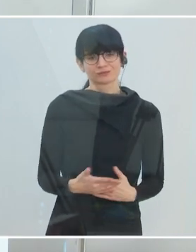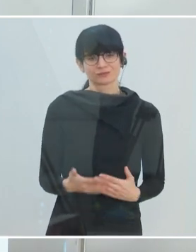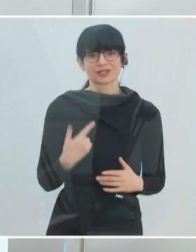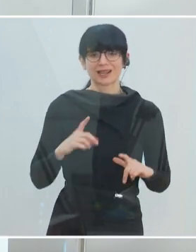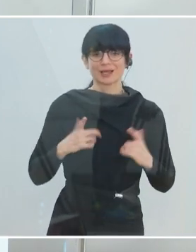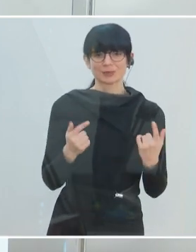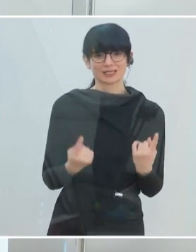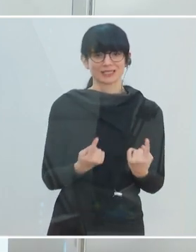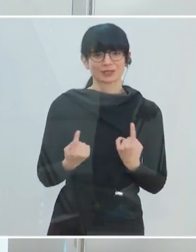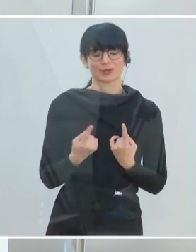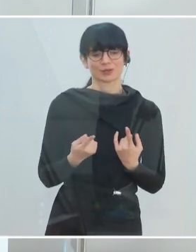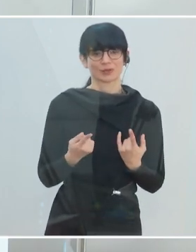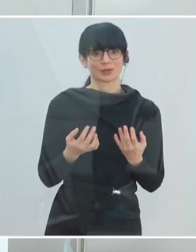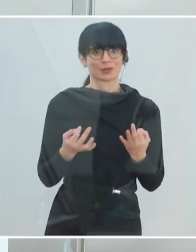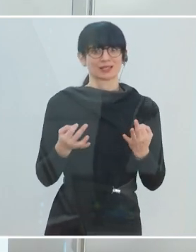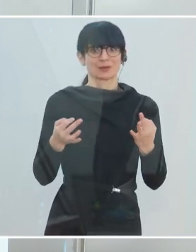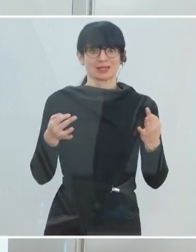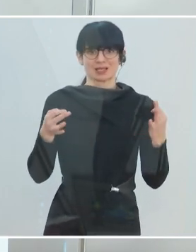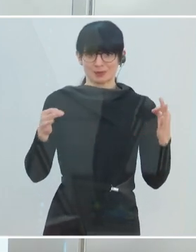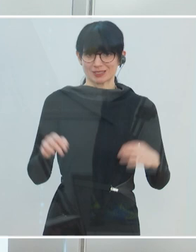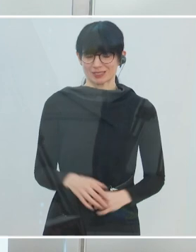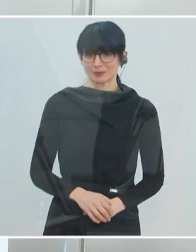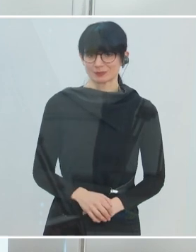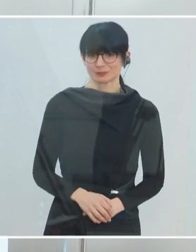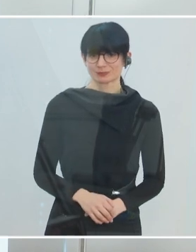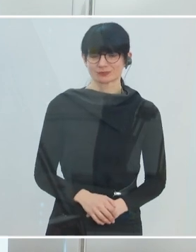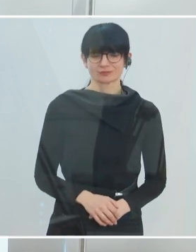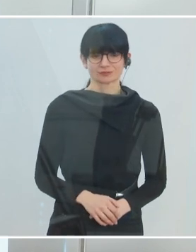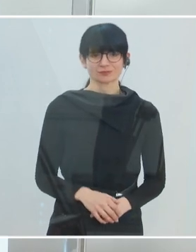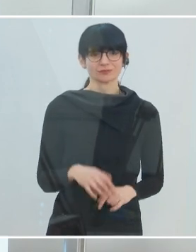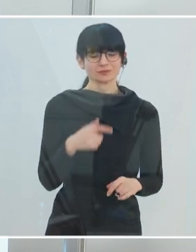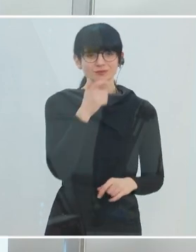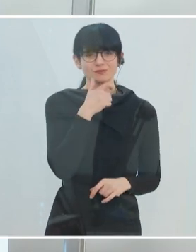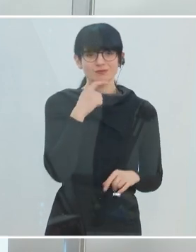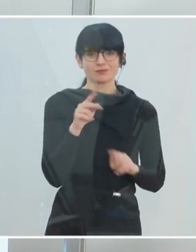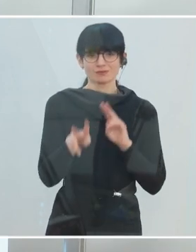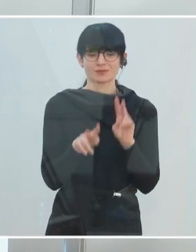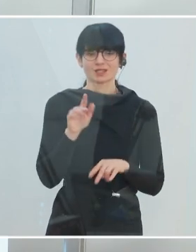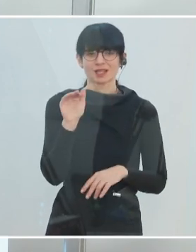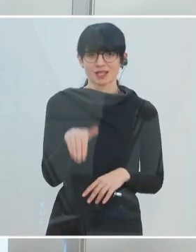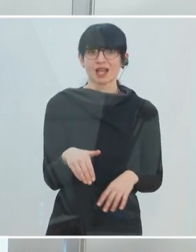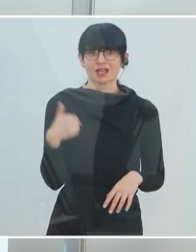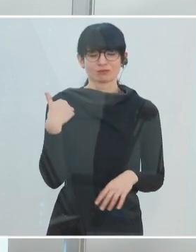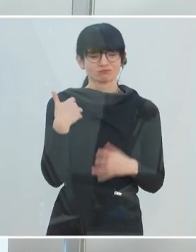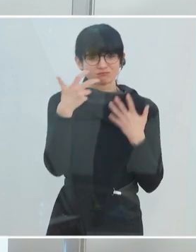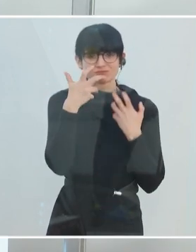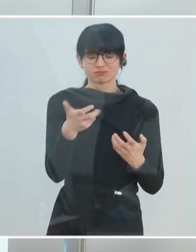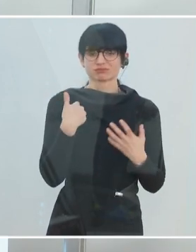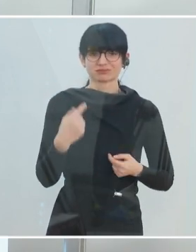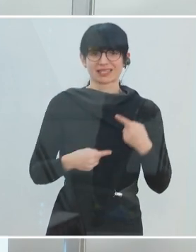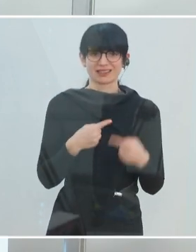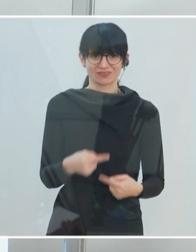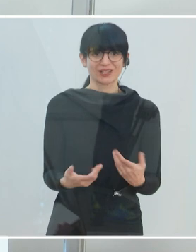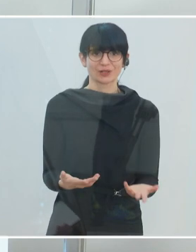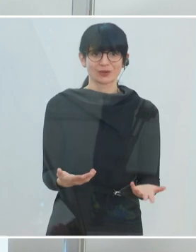Lebenssituation eine bessere vor Ort werden kann. Wir hatten ja in den Alten und Pflegeheimen eine großartige Entwicklung. Wir